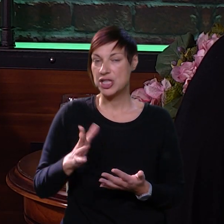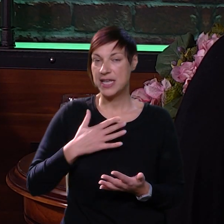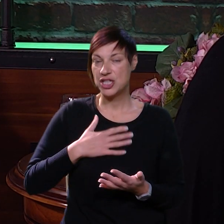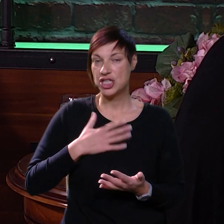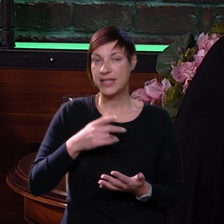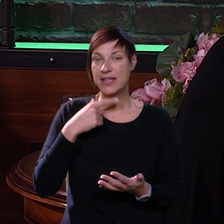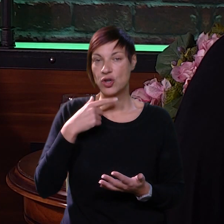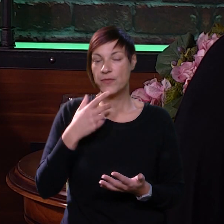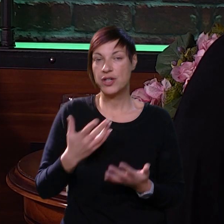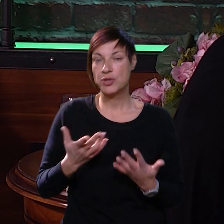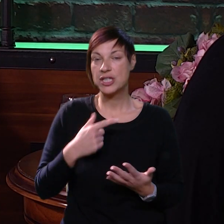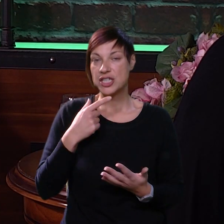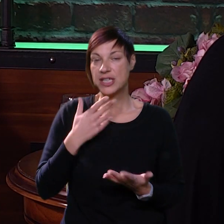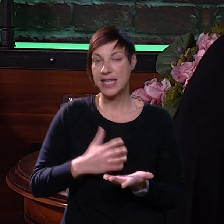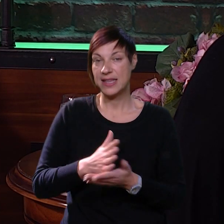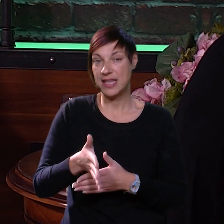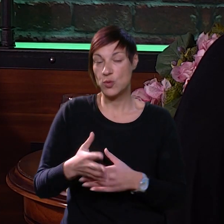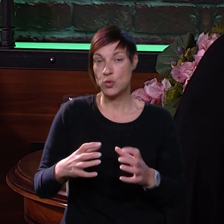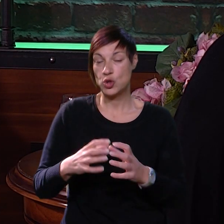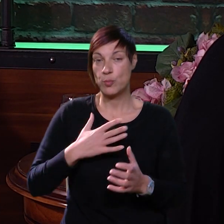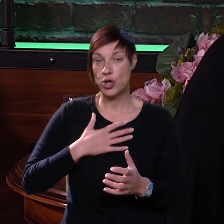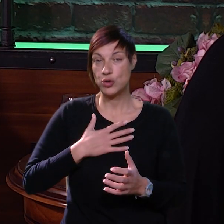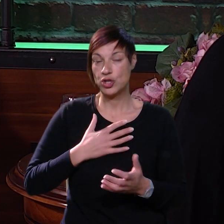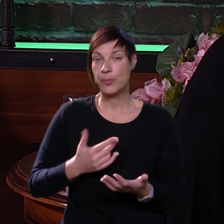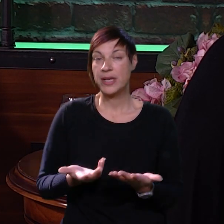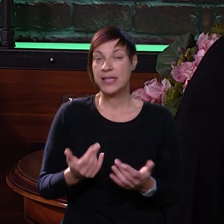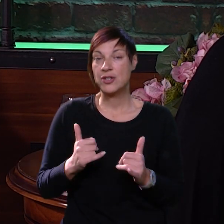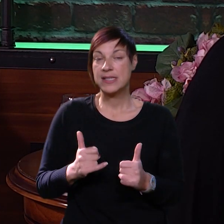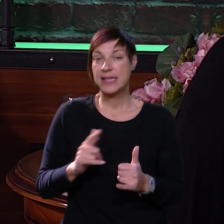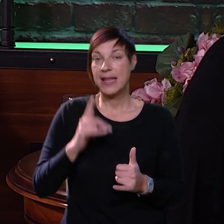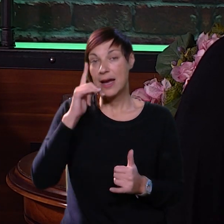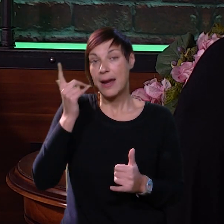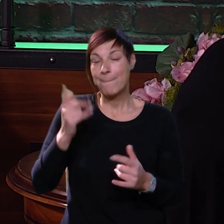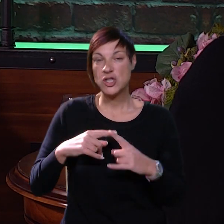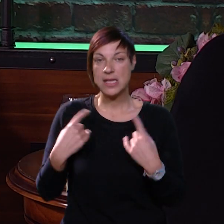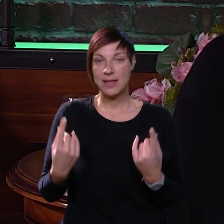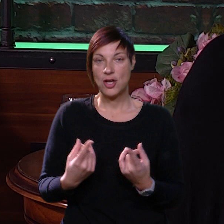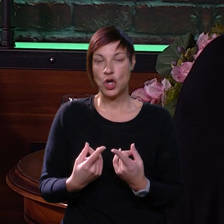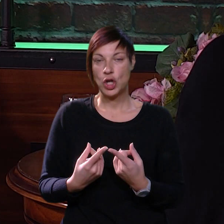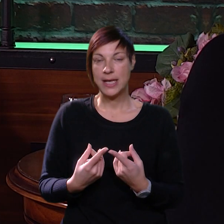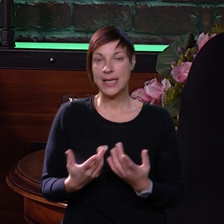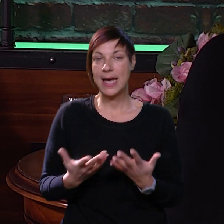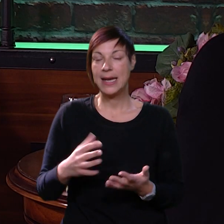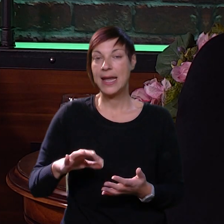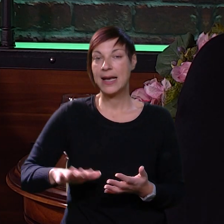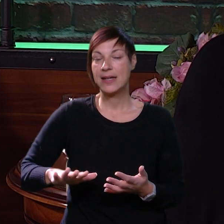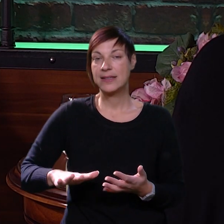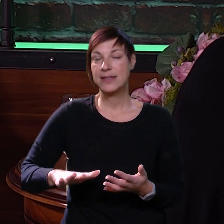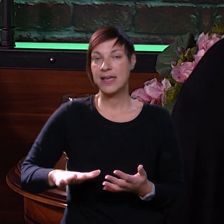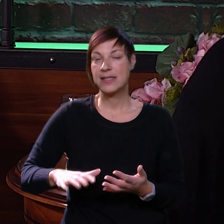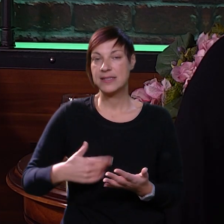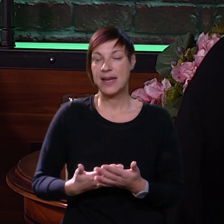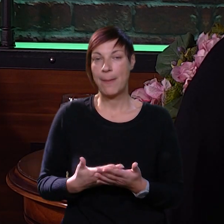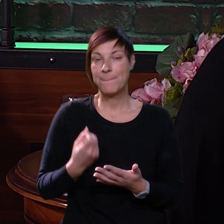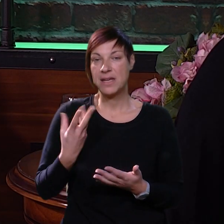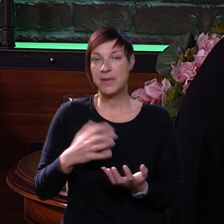neće uopće htjeti govoriti, možda neće htjeti ni ući u moju sobu, jer je to sa neka nepoznata okolina njima, a neka djeca će